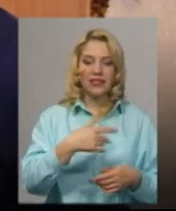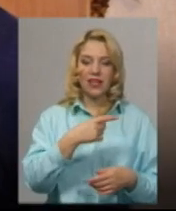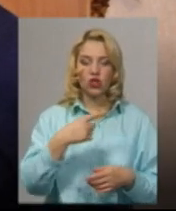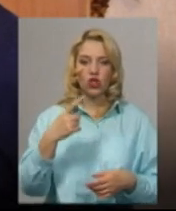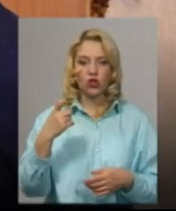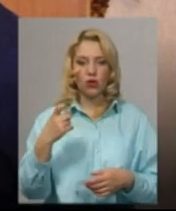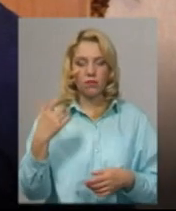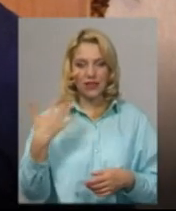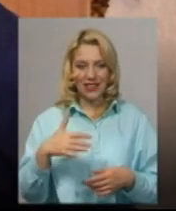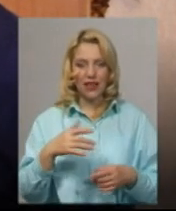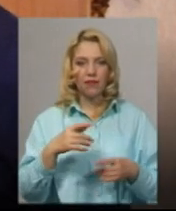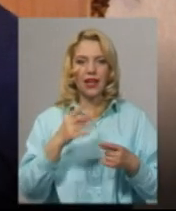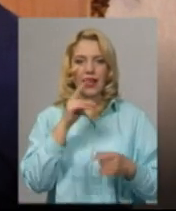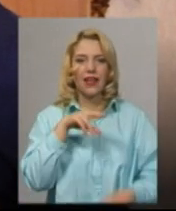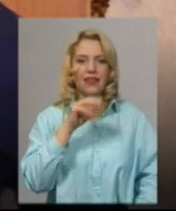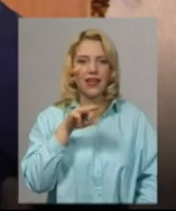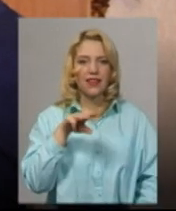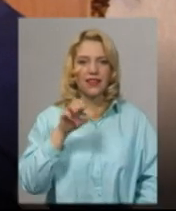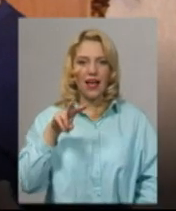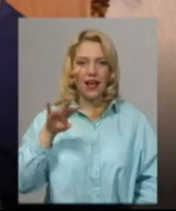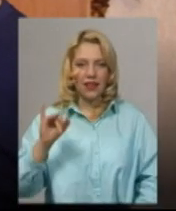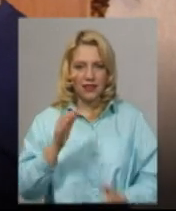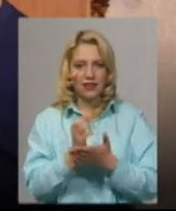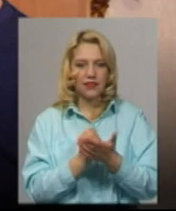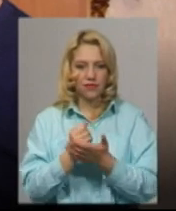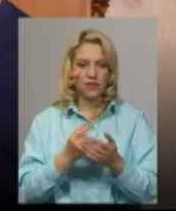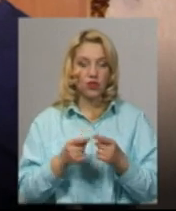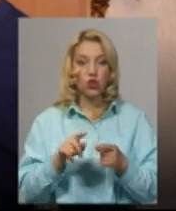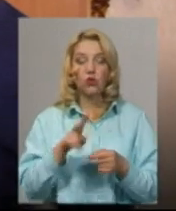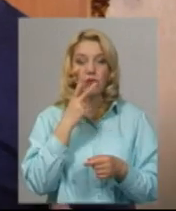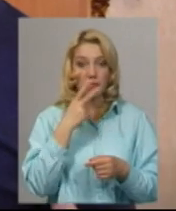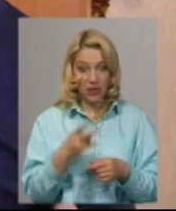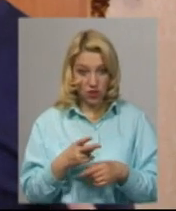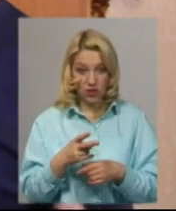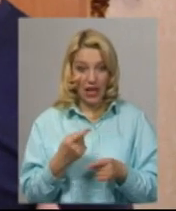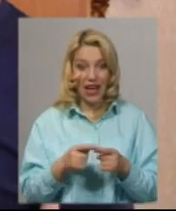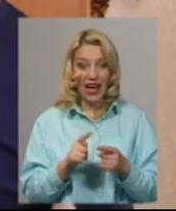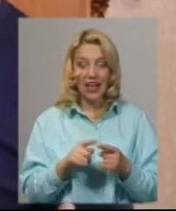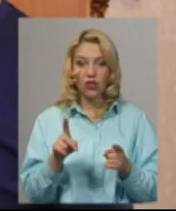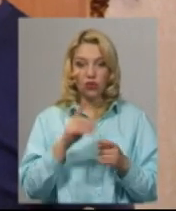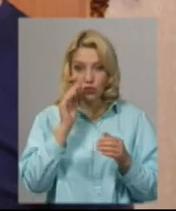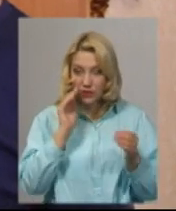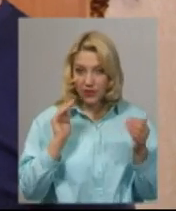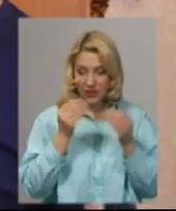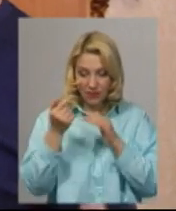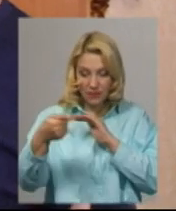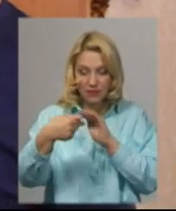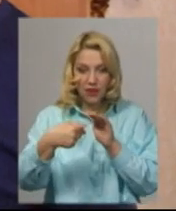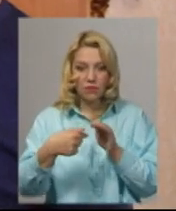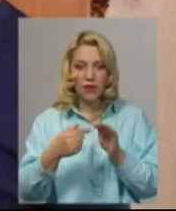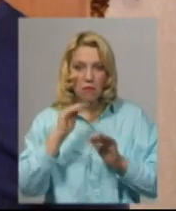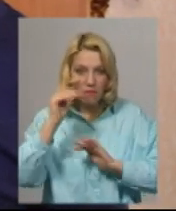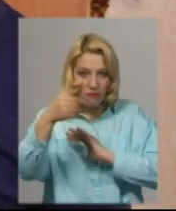основна деталіровка, це ті деталі, які ви бачите. А ті деталі, які скриті, вони йдуть як